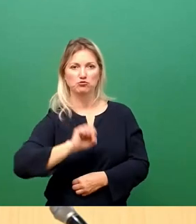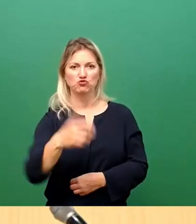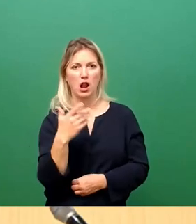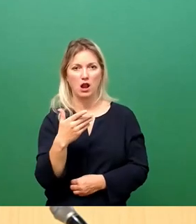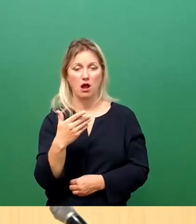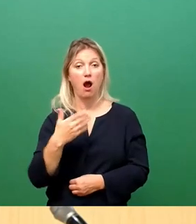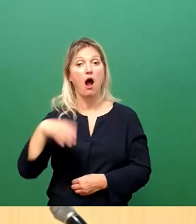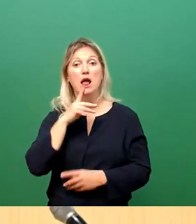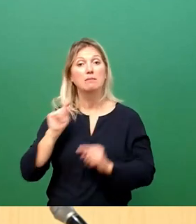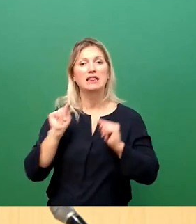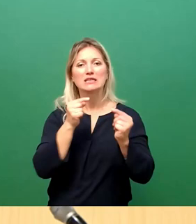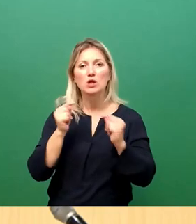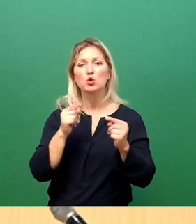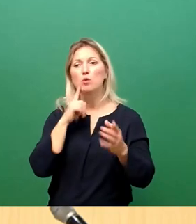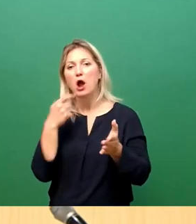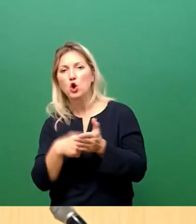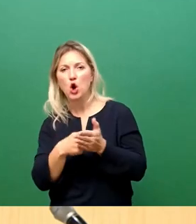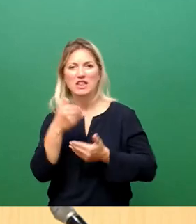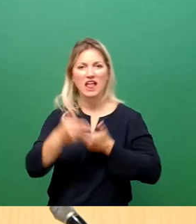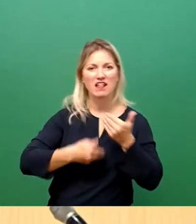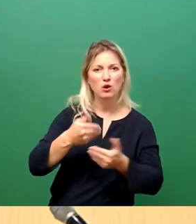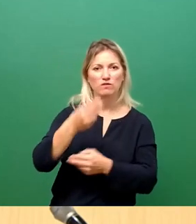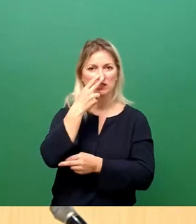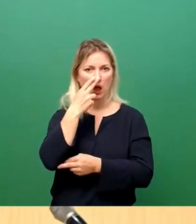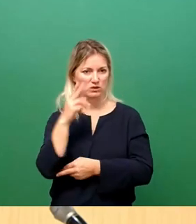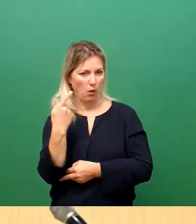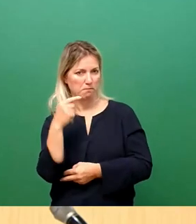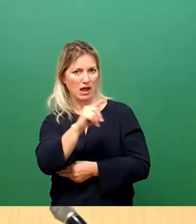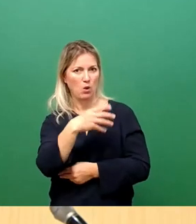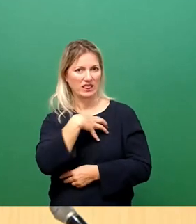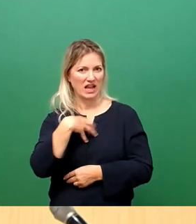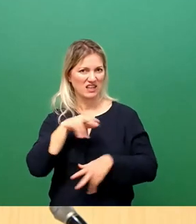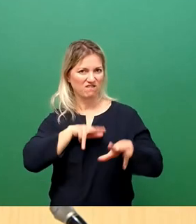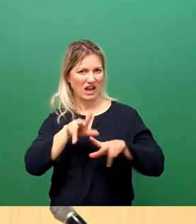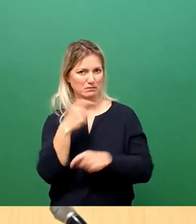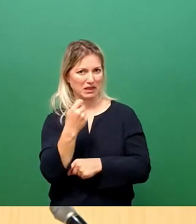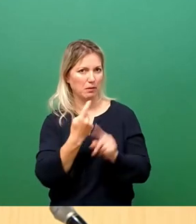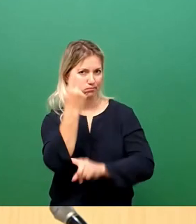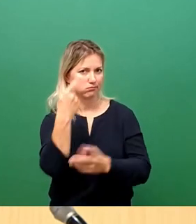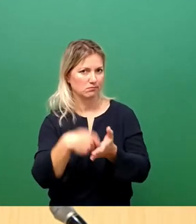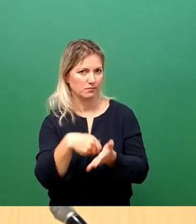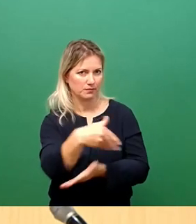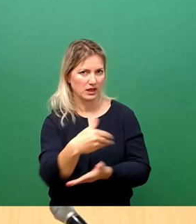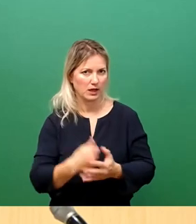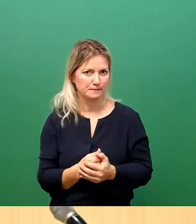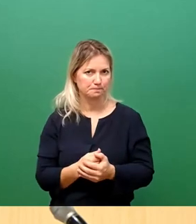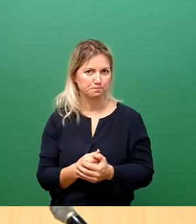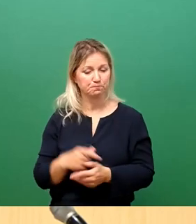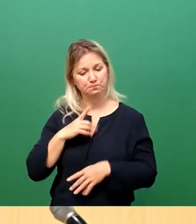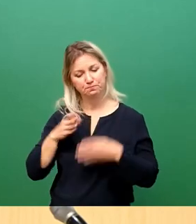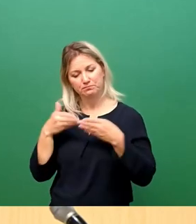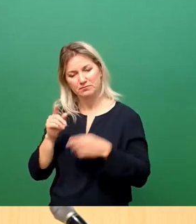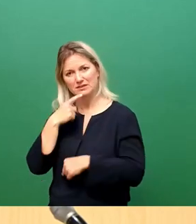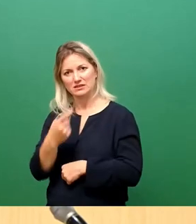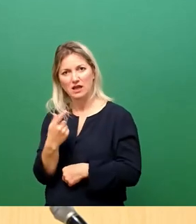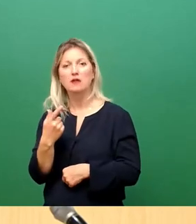über Kostenentwicklung bei den Dresdner Verkehrsbetrieben. Aus Sicht unserer Fraktion sollte man tatsächlich dieses komplette Fass nicht